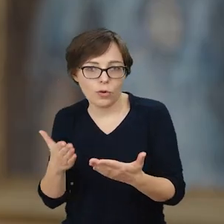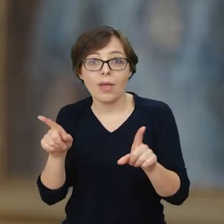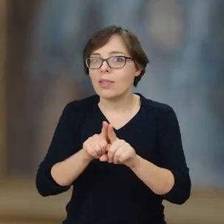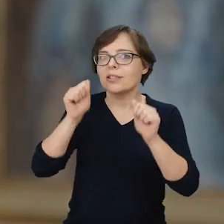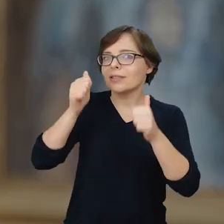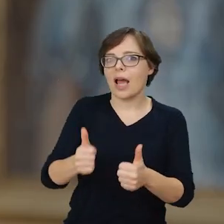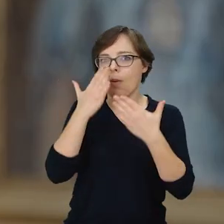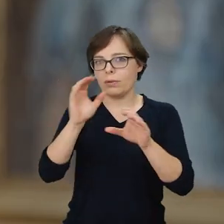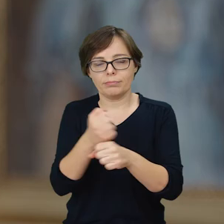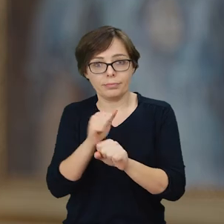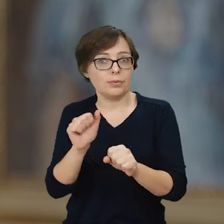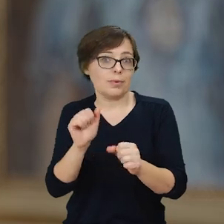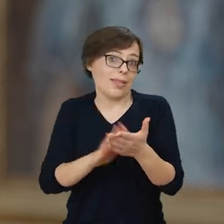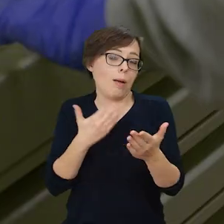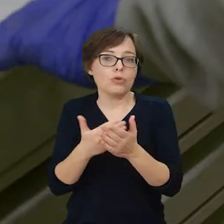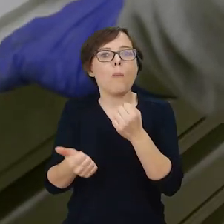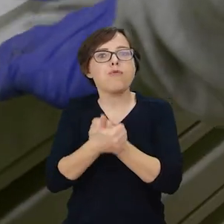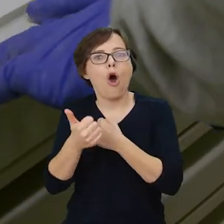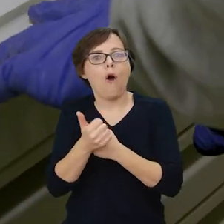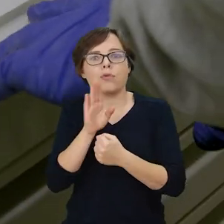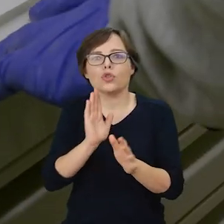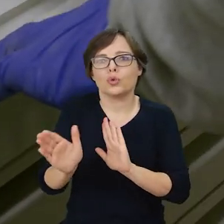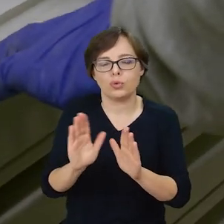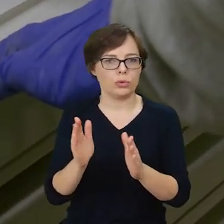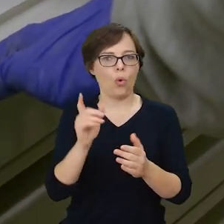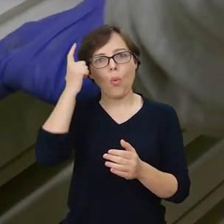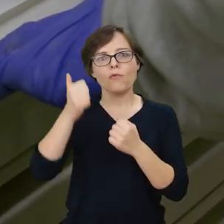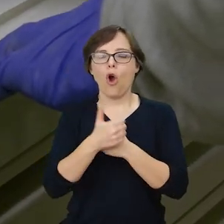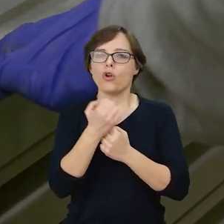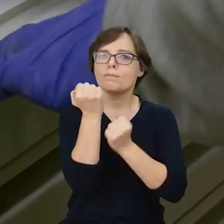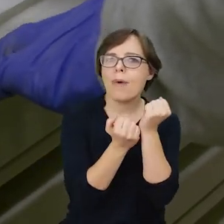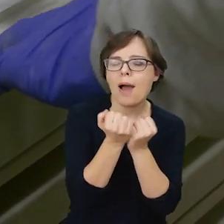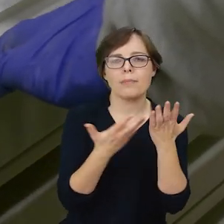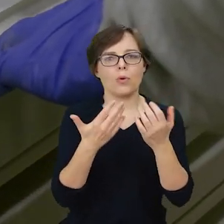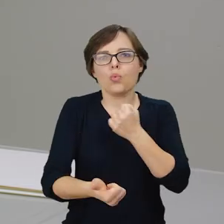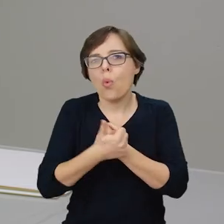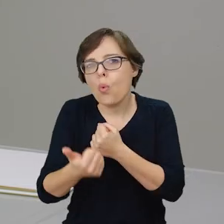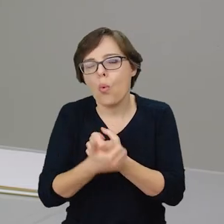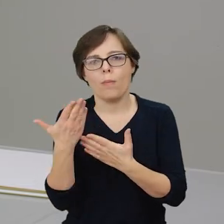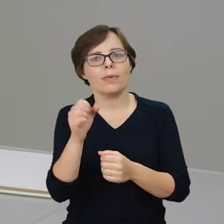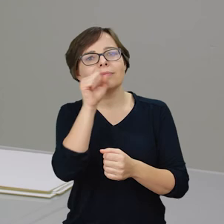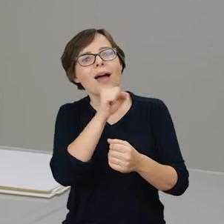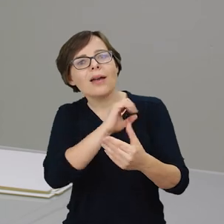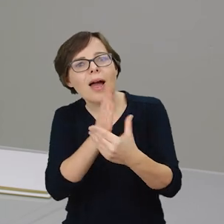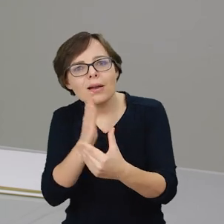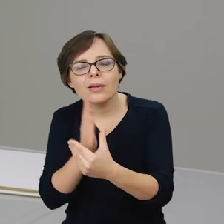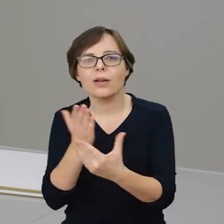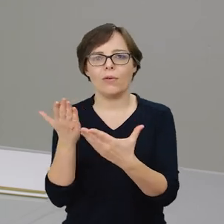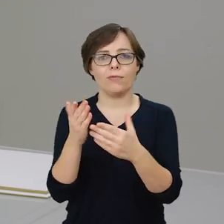pokazywane stale, chociażby ze względów konserwatorskich. Tutaj mówimy szczególnie o obiektach papierowych, o dokumentach,